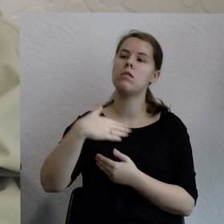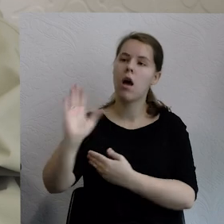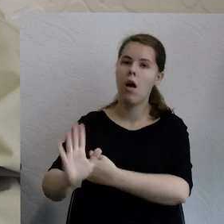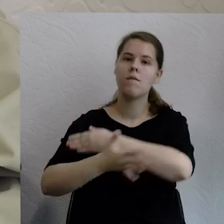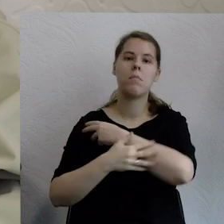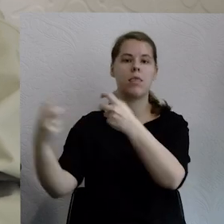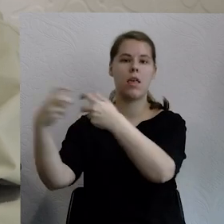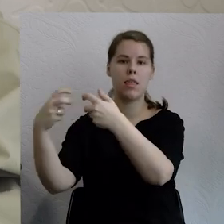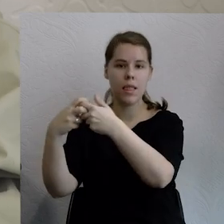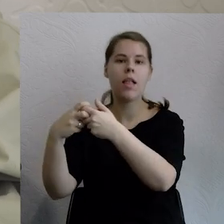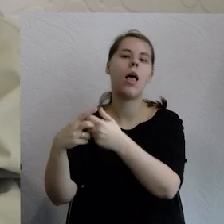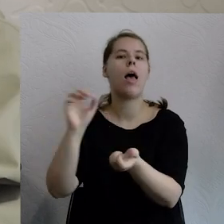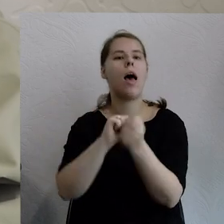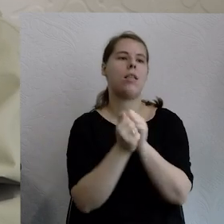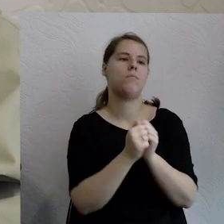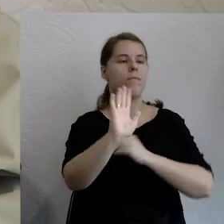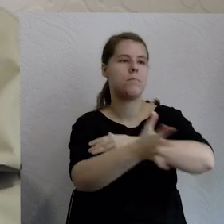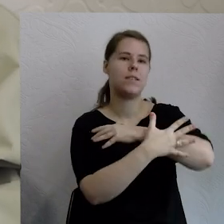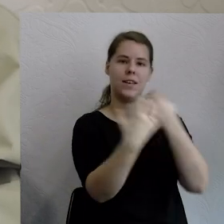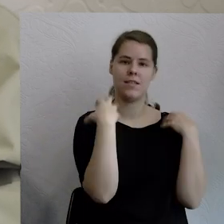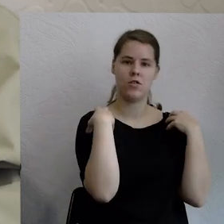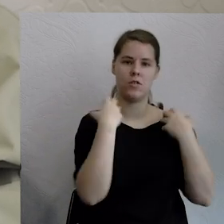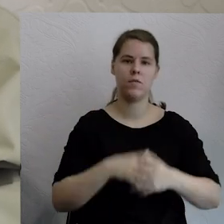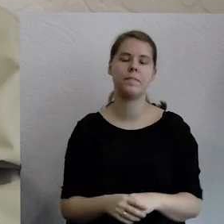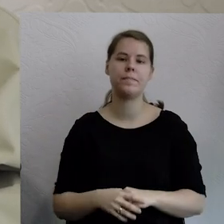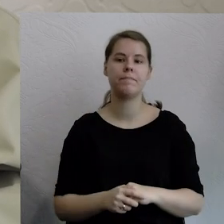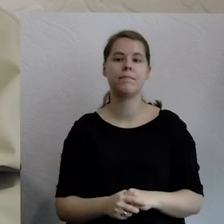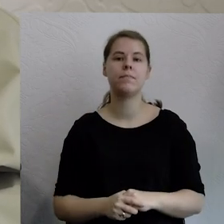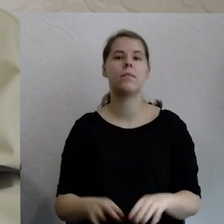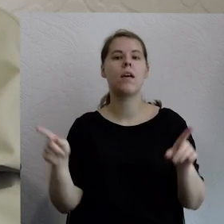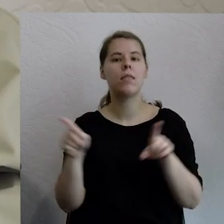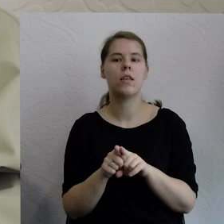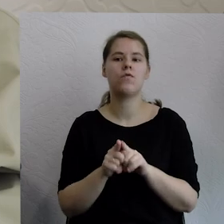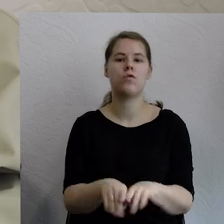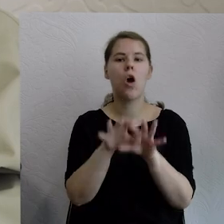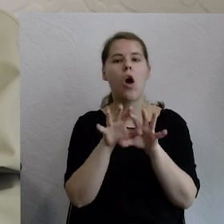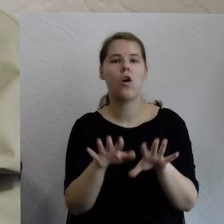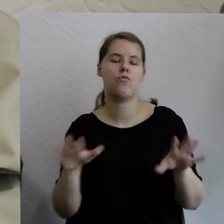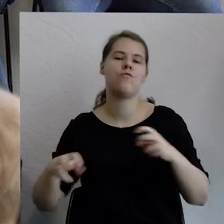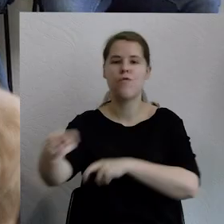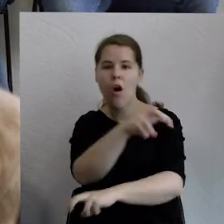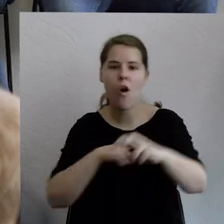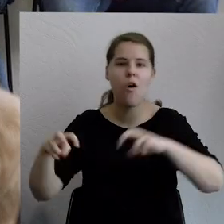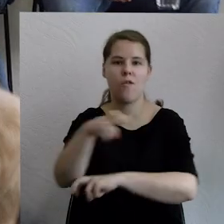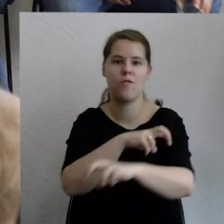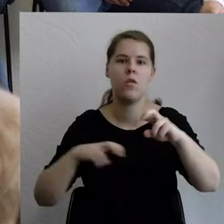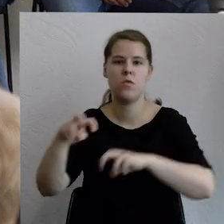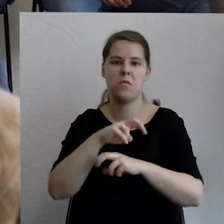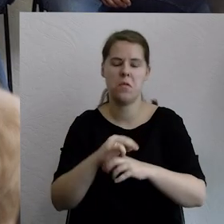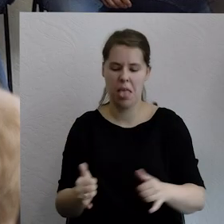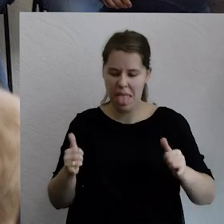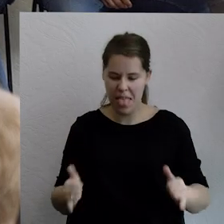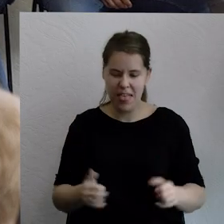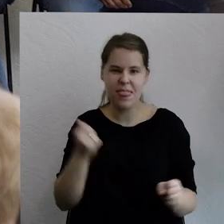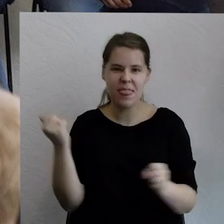fizyczne, namacalne. Dużo w tym jest ruchu. Na pewno nie są to twarde krzesła,